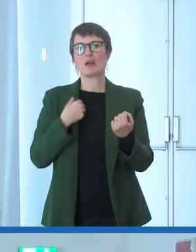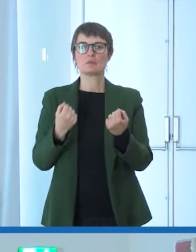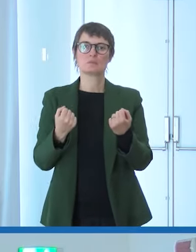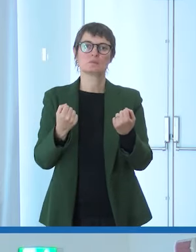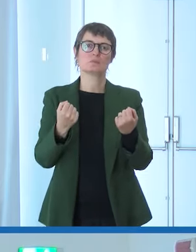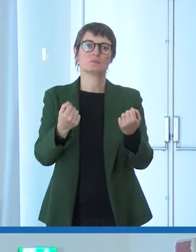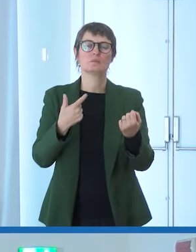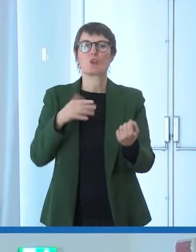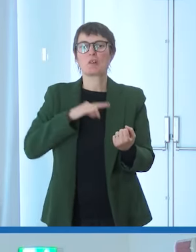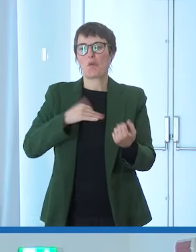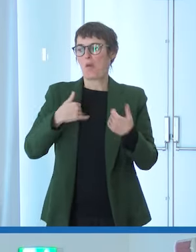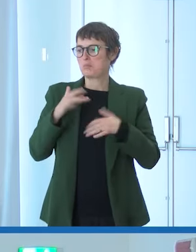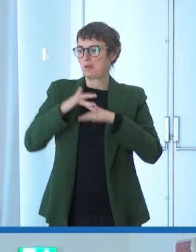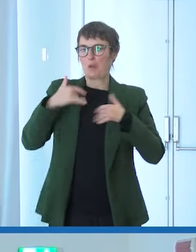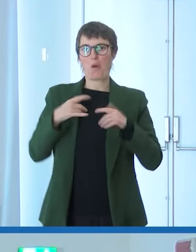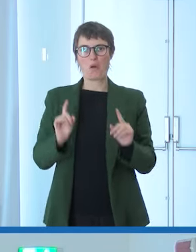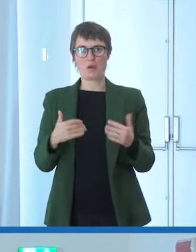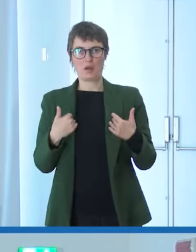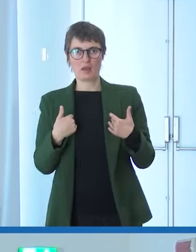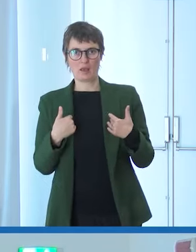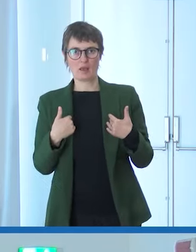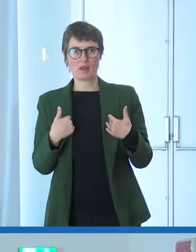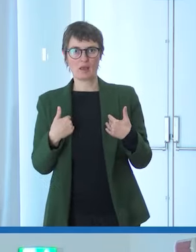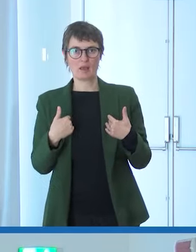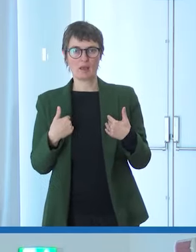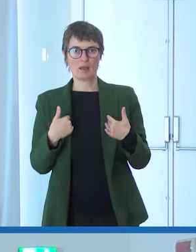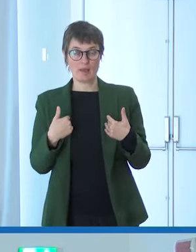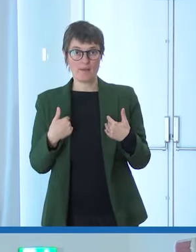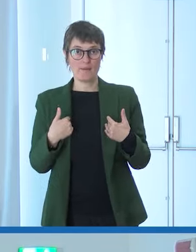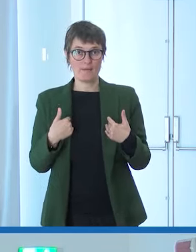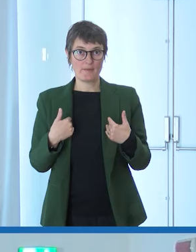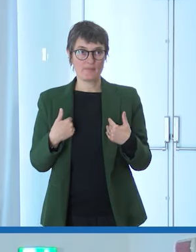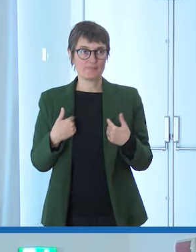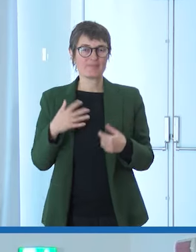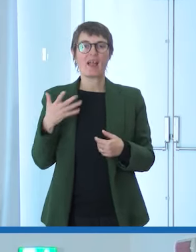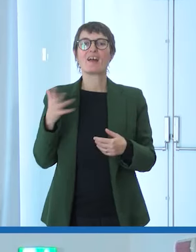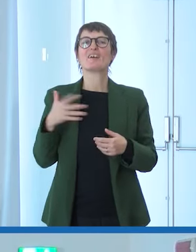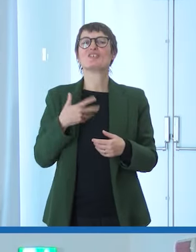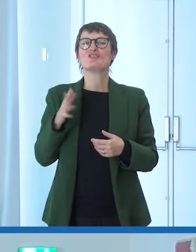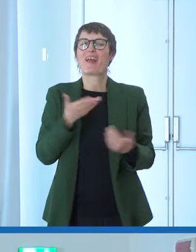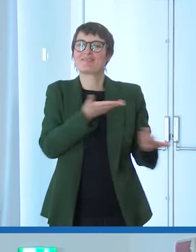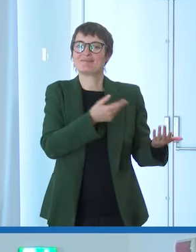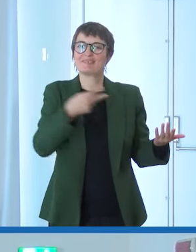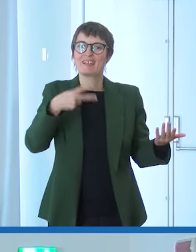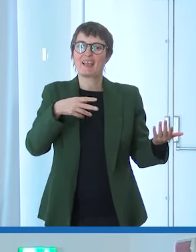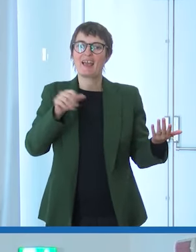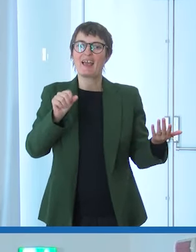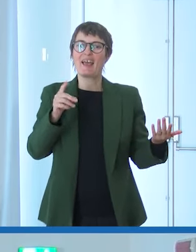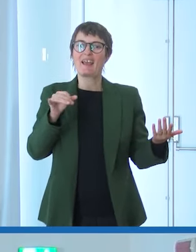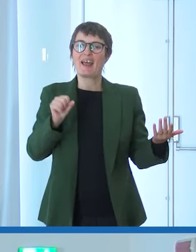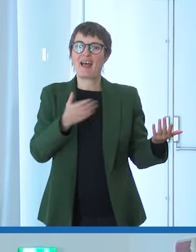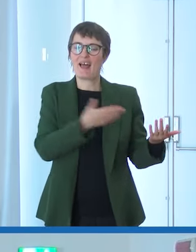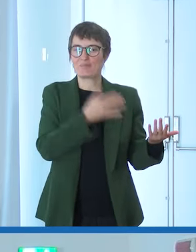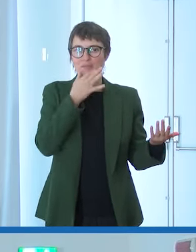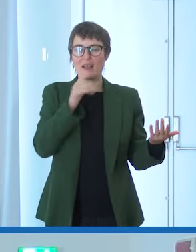se tu la poni per esempio noi qua abbiamo l'esempio di Nadia che è bellissimo anche quello che ha detto il